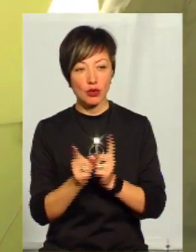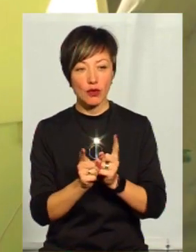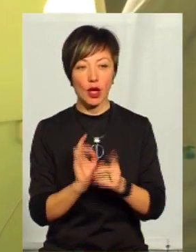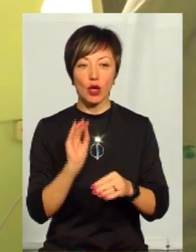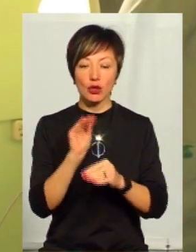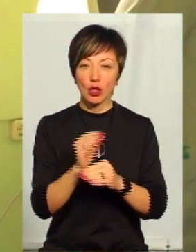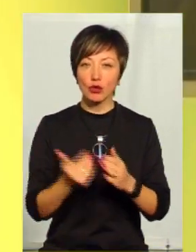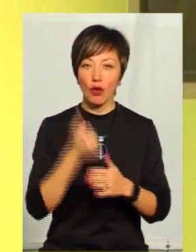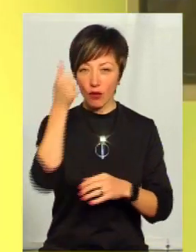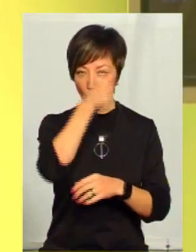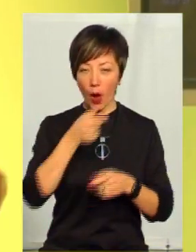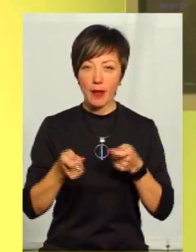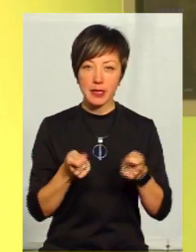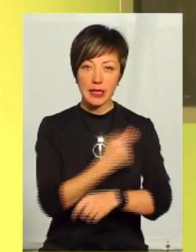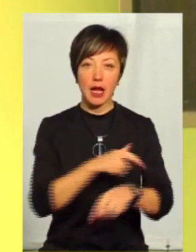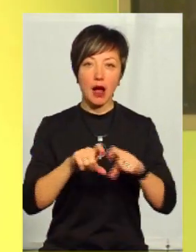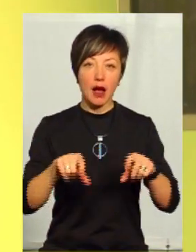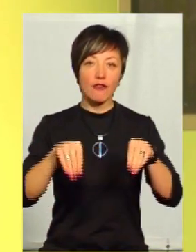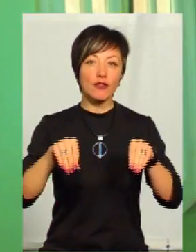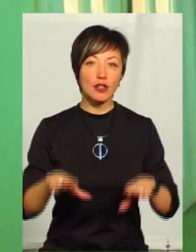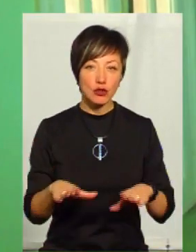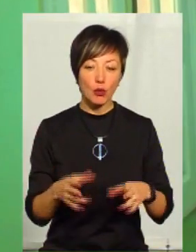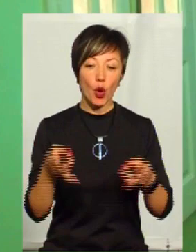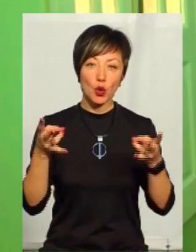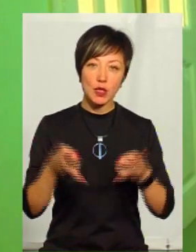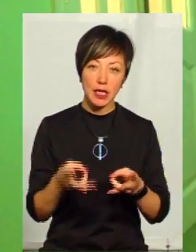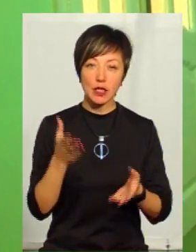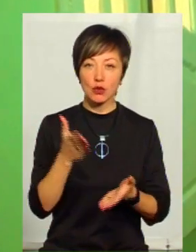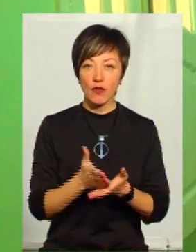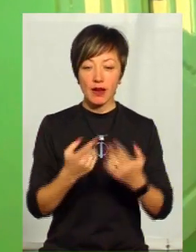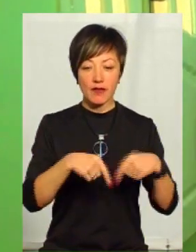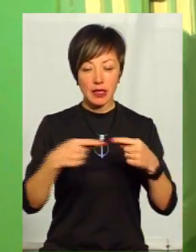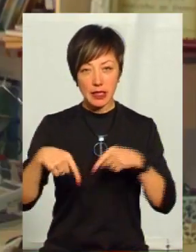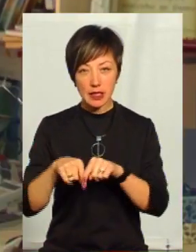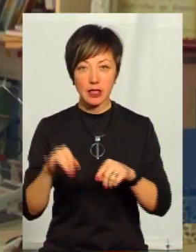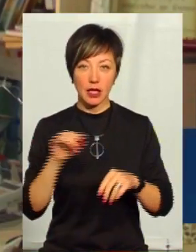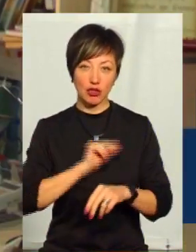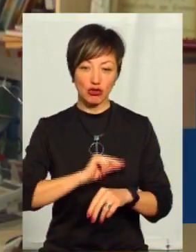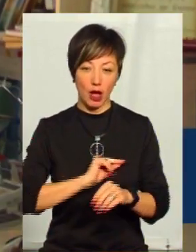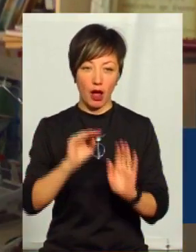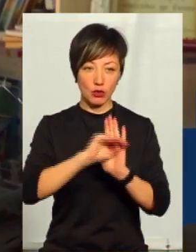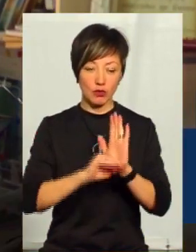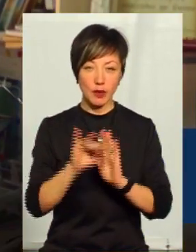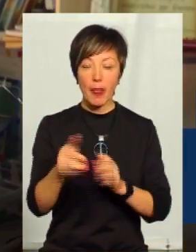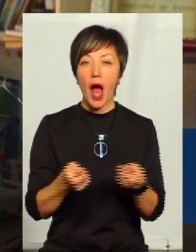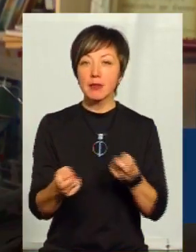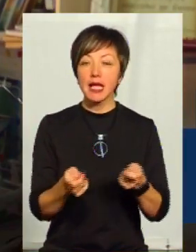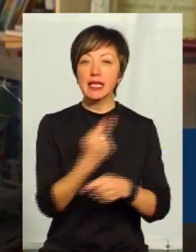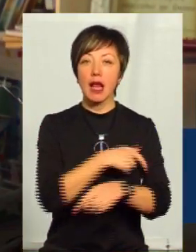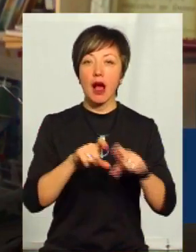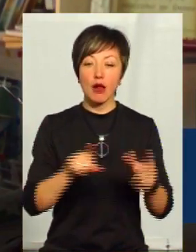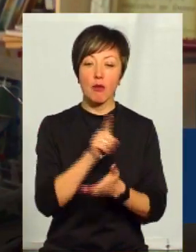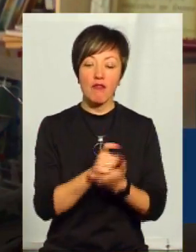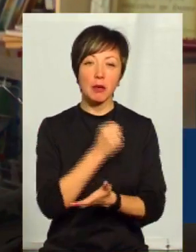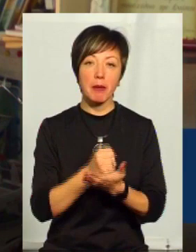додає, з нового року адміністрація лікарні вирішує метаме доцільність існування відділення лікарні та штату в них. Адміністрація лікарні повинна приймати